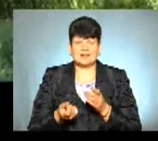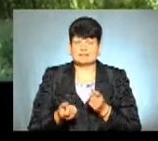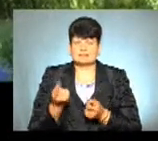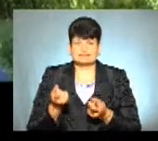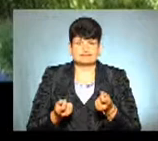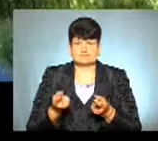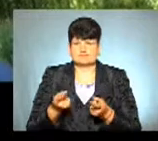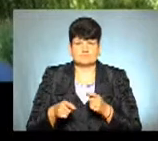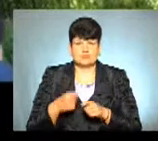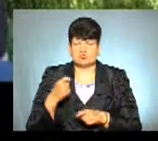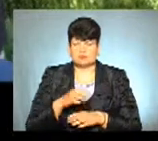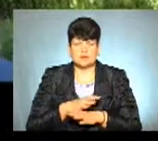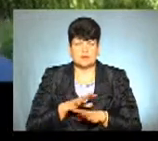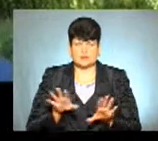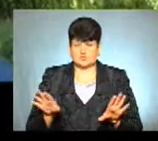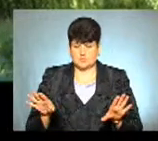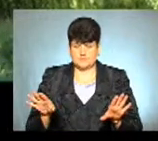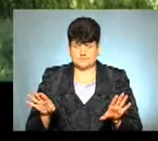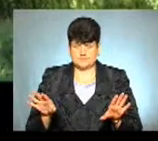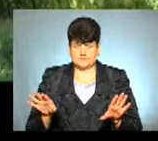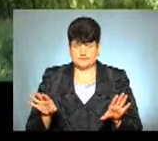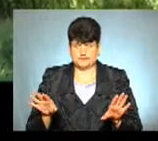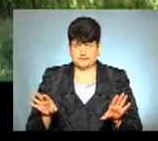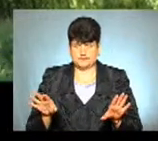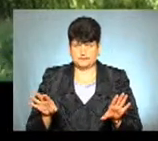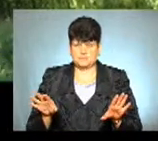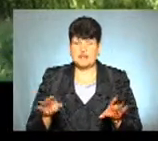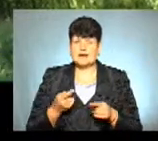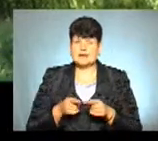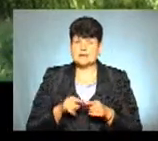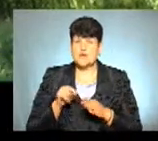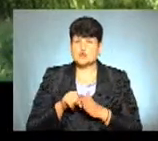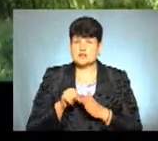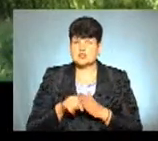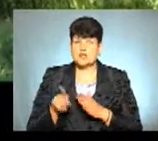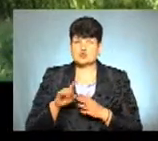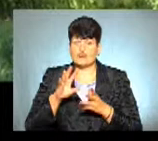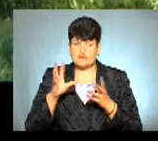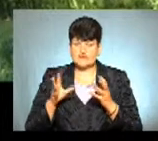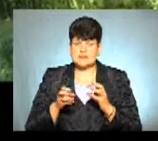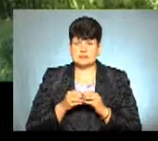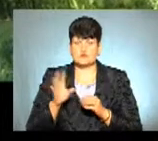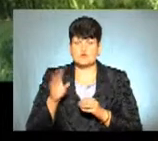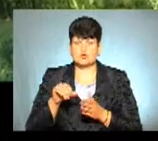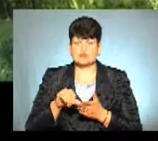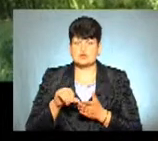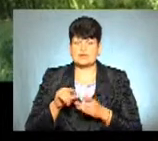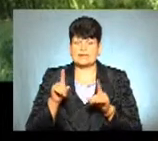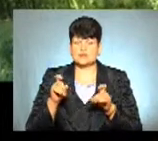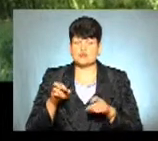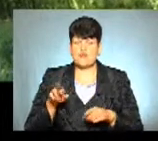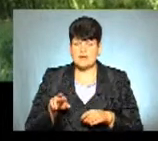порушень не було. І це означає, що все-таки в цілому всі учасники тестування